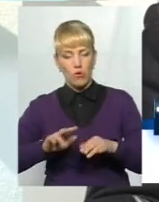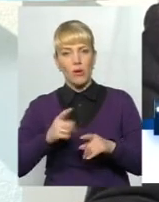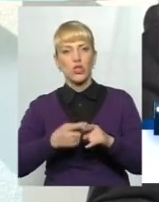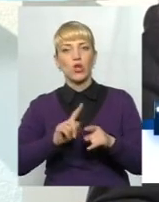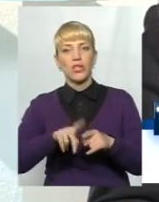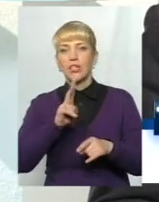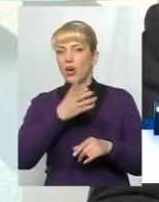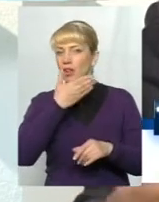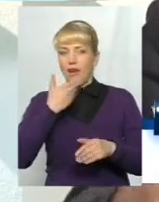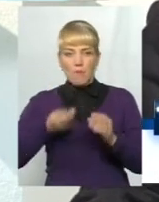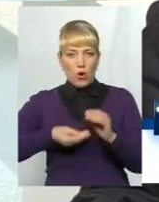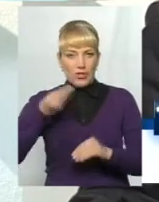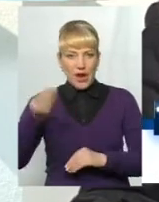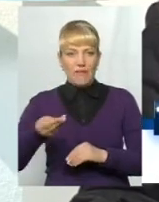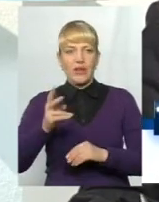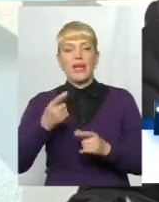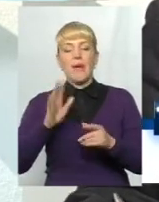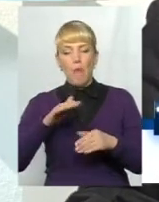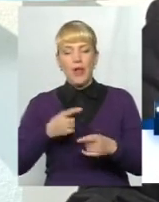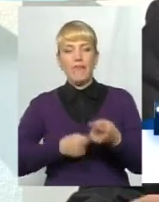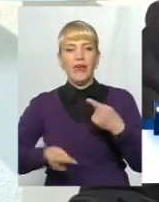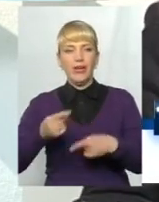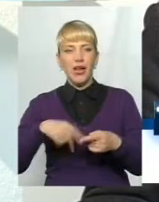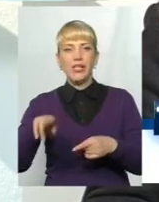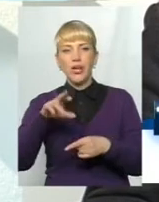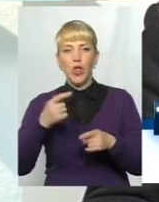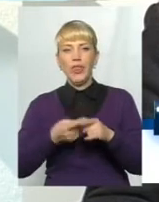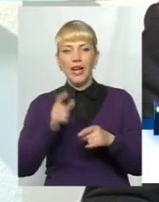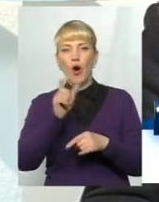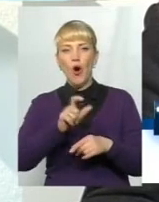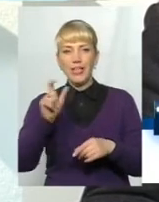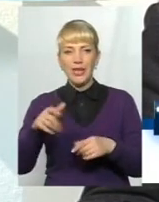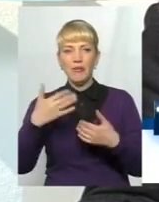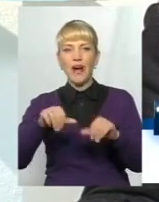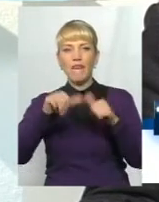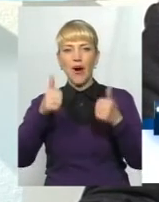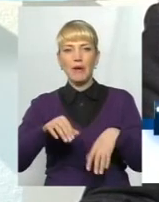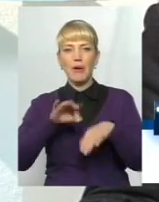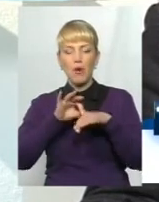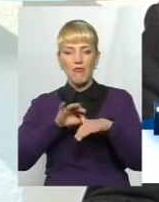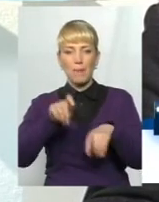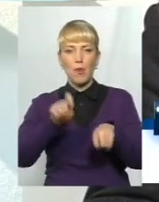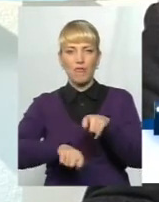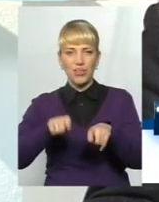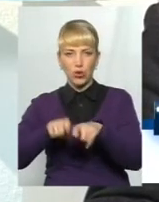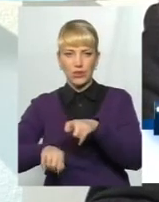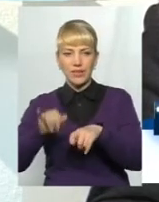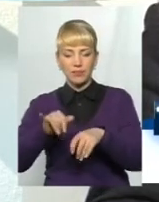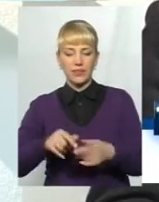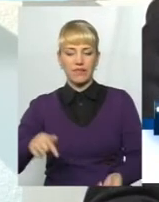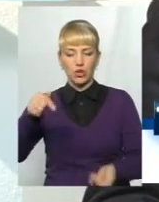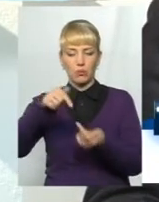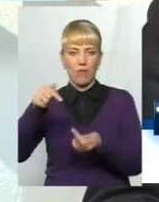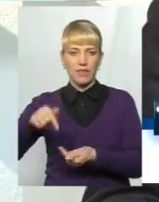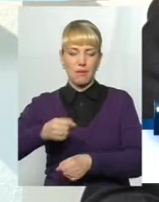тих, хто не подав. І потім вертаються до тих осіб вже в формі проведення перевірок і відповідного